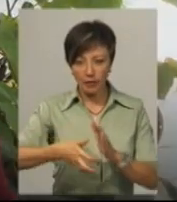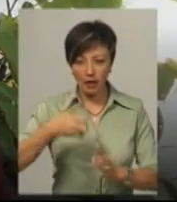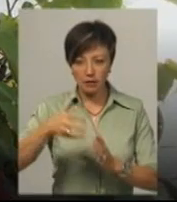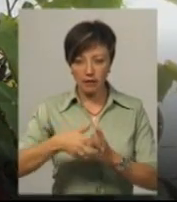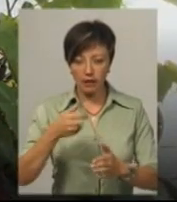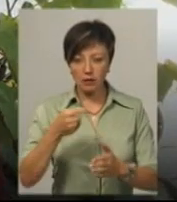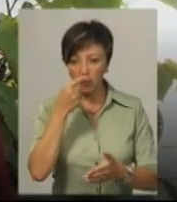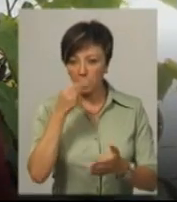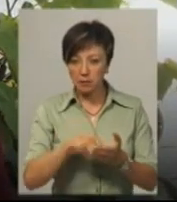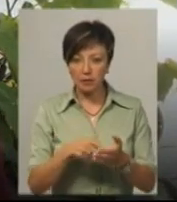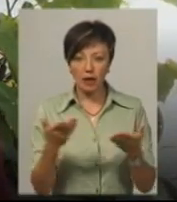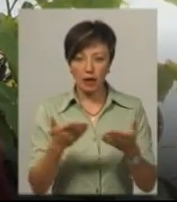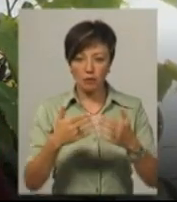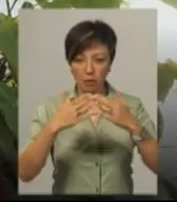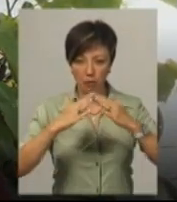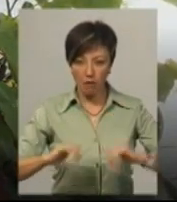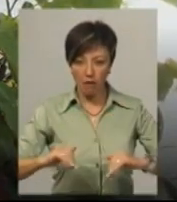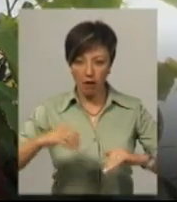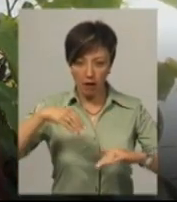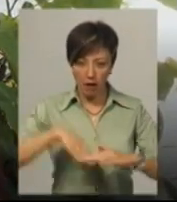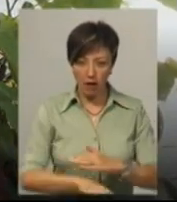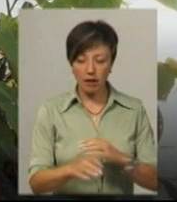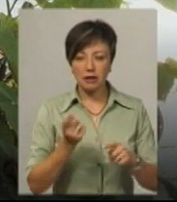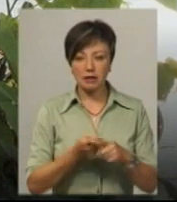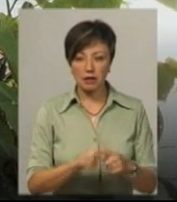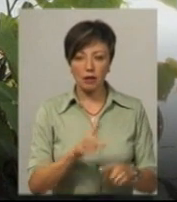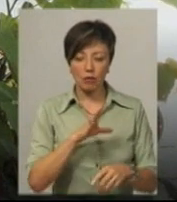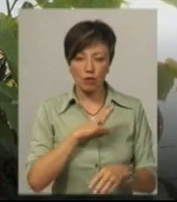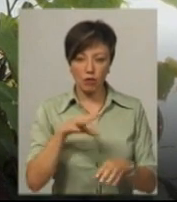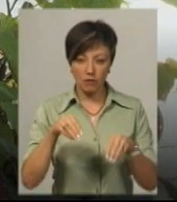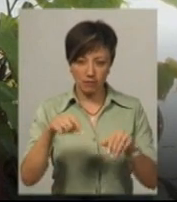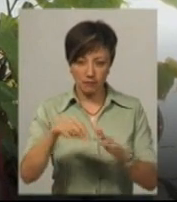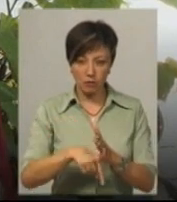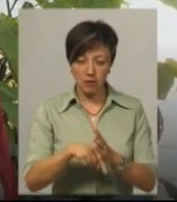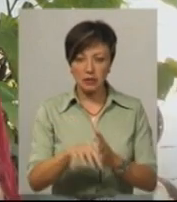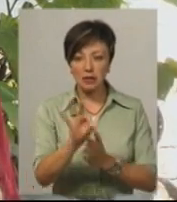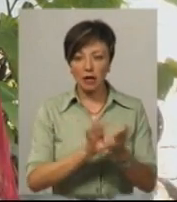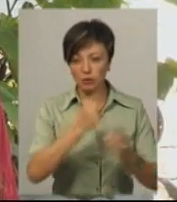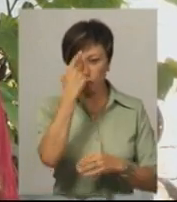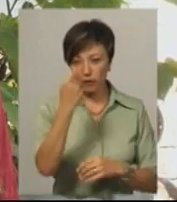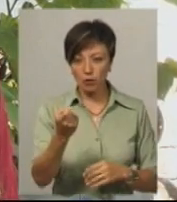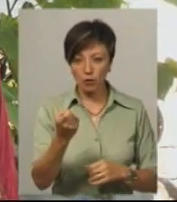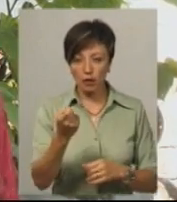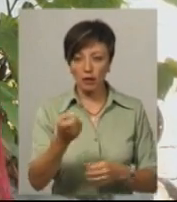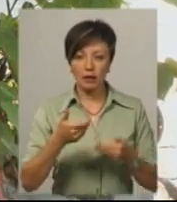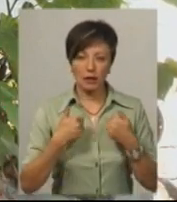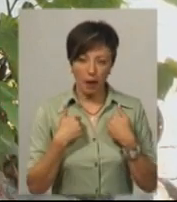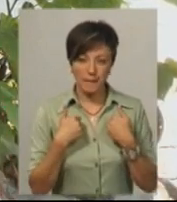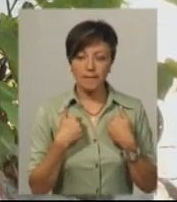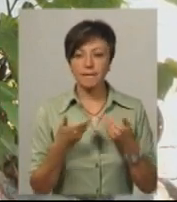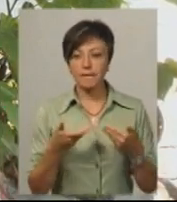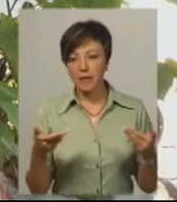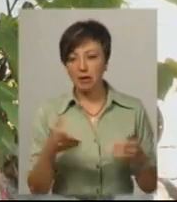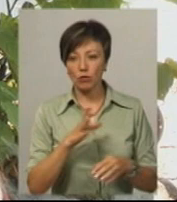на якесь провалля і цеглу в землі. Вони зразу повідомили нам. Ми,